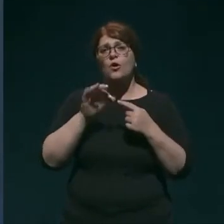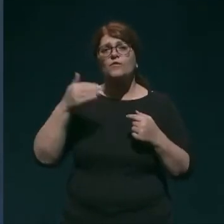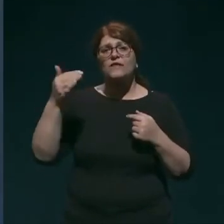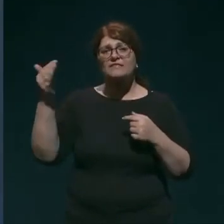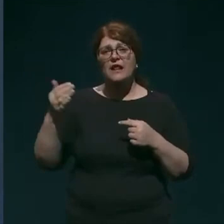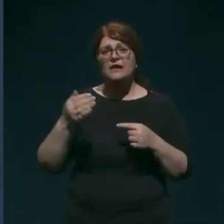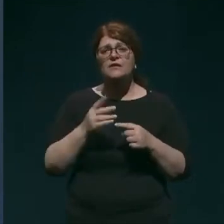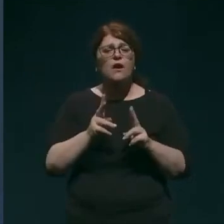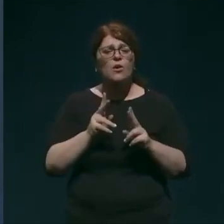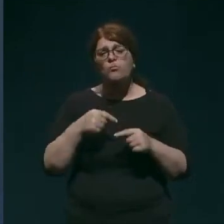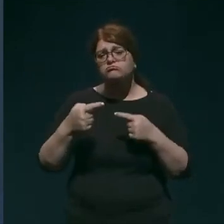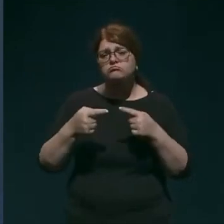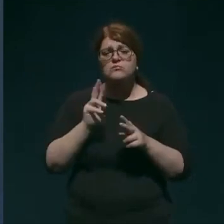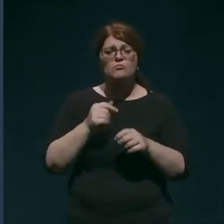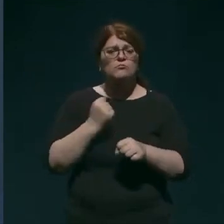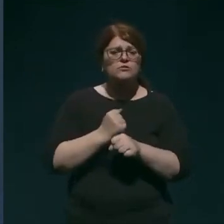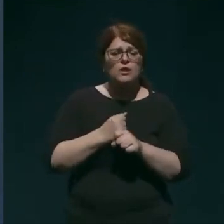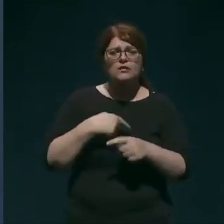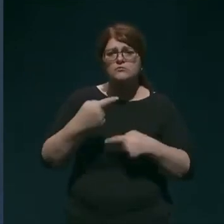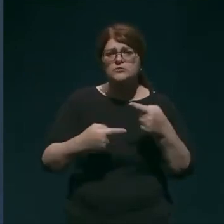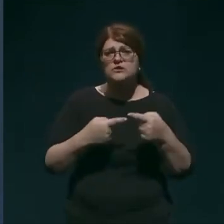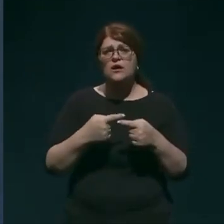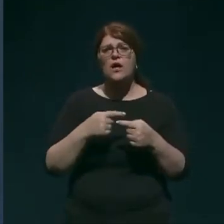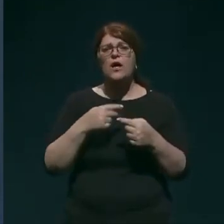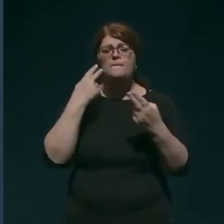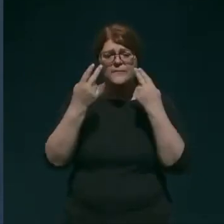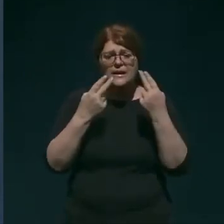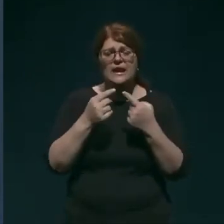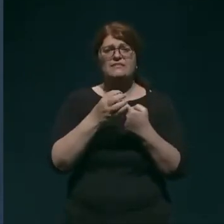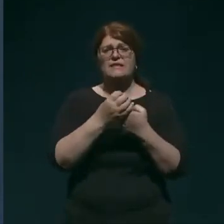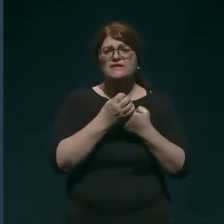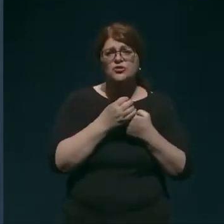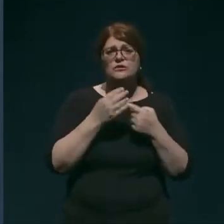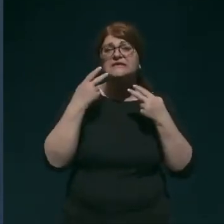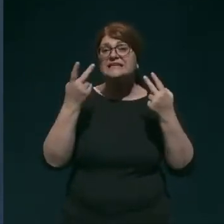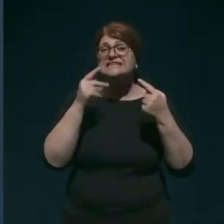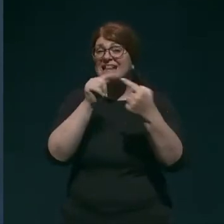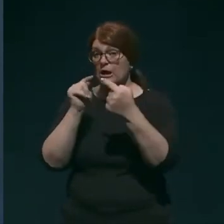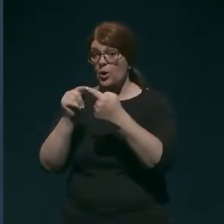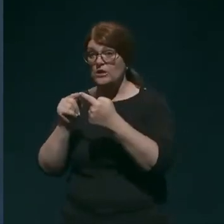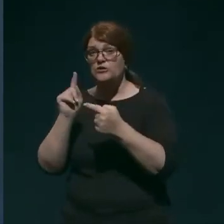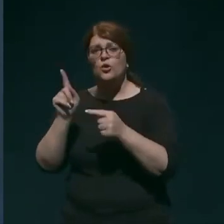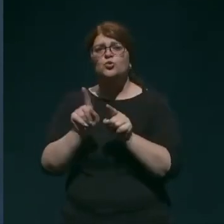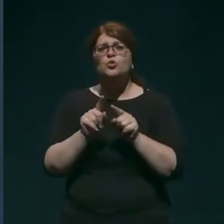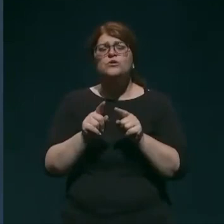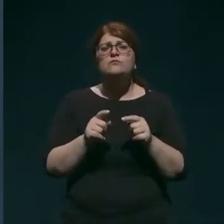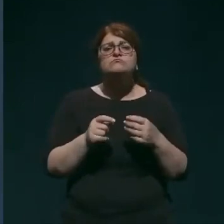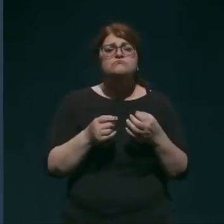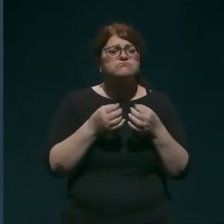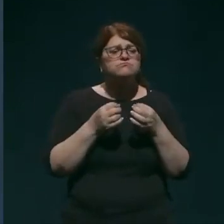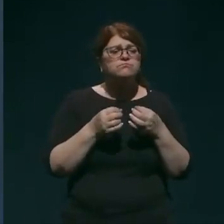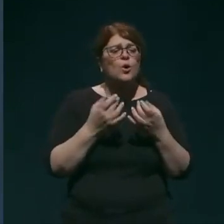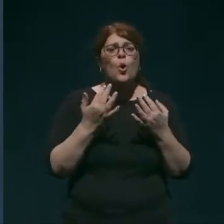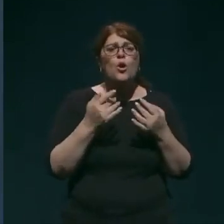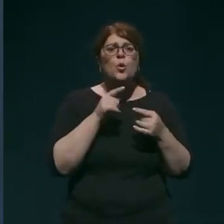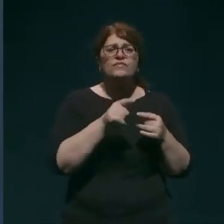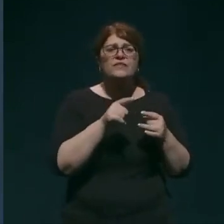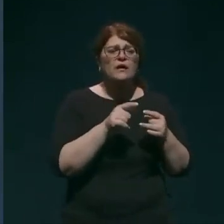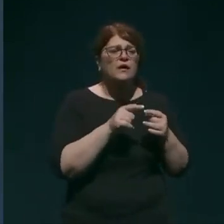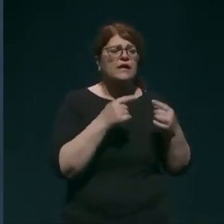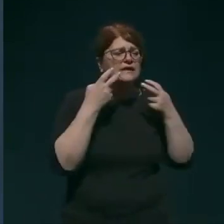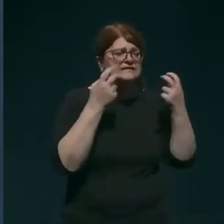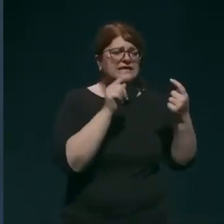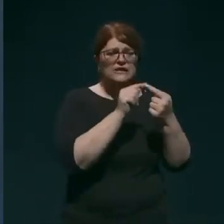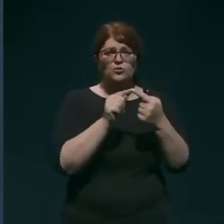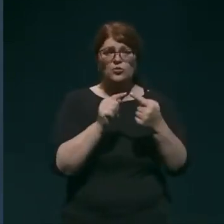še vedno testiranje, izolacija in iskanje kontaktu in tudi kapacitete tega iskanja kontaktu so pomembne, kajti vemo,